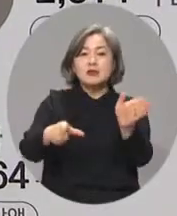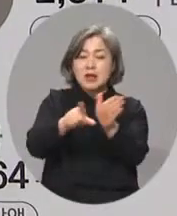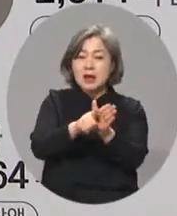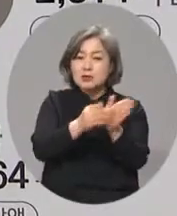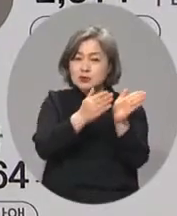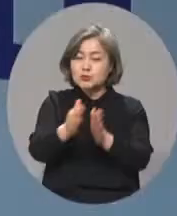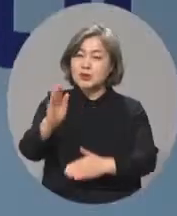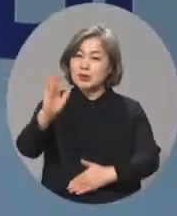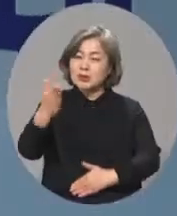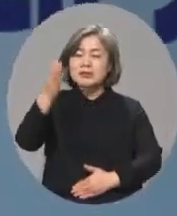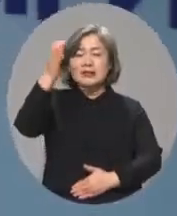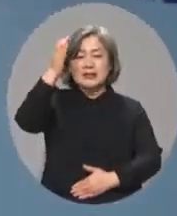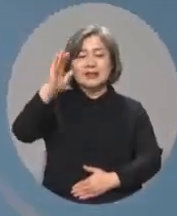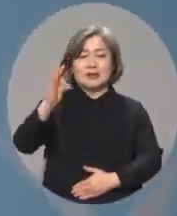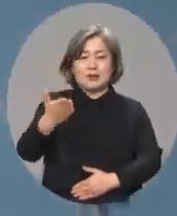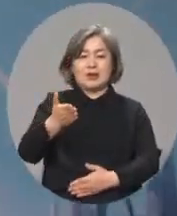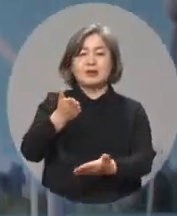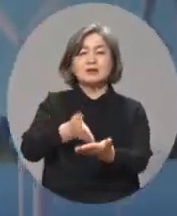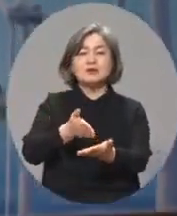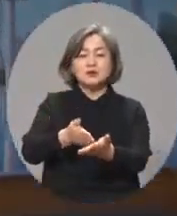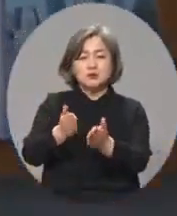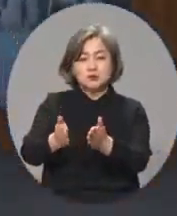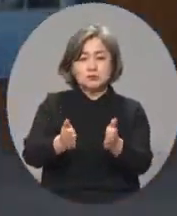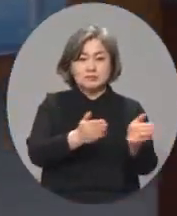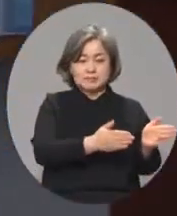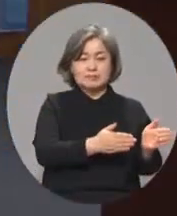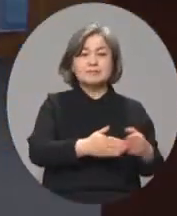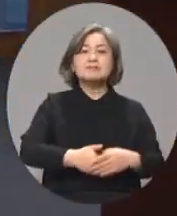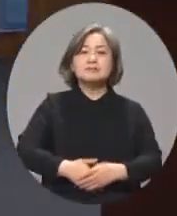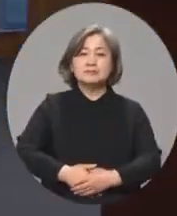될지 주목됩니다. MBC 뉴스 강동협입니다.